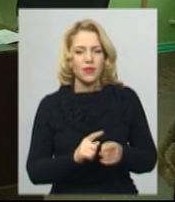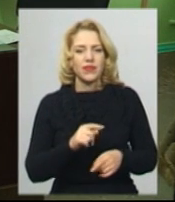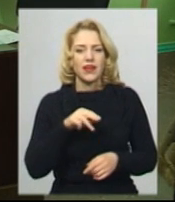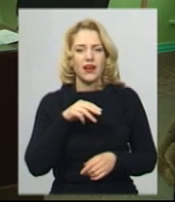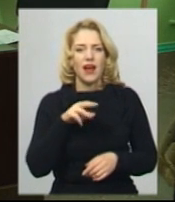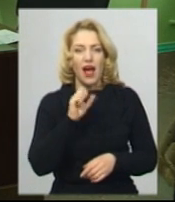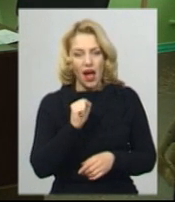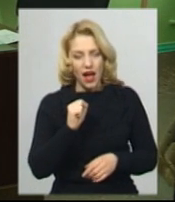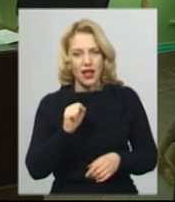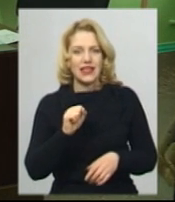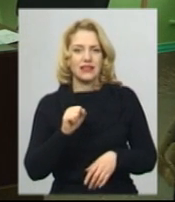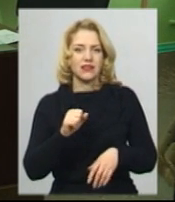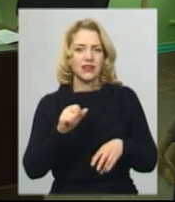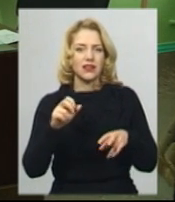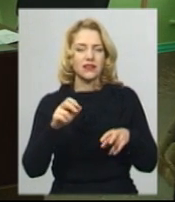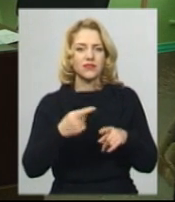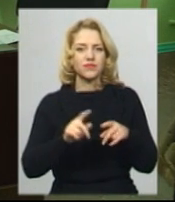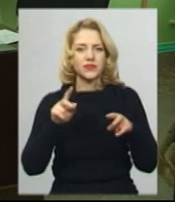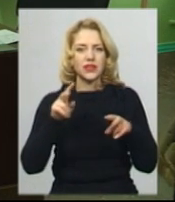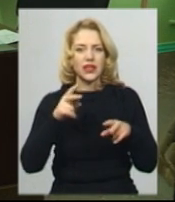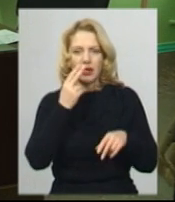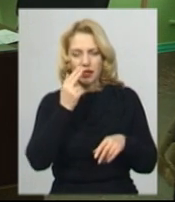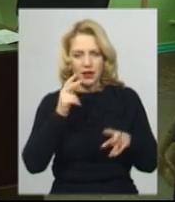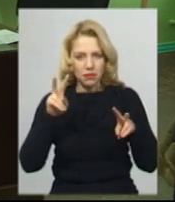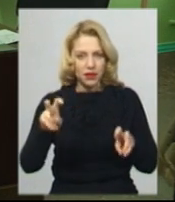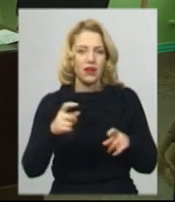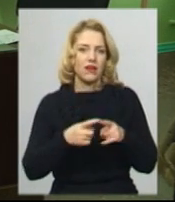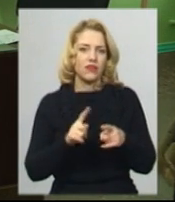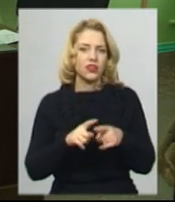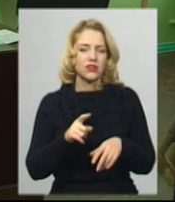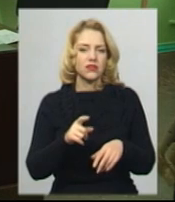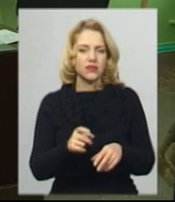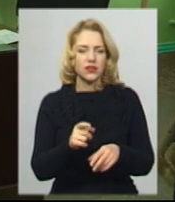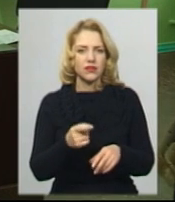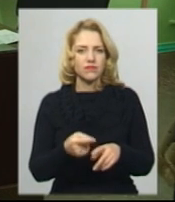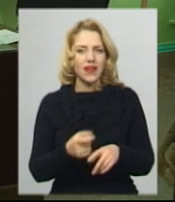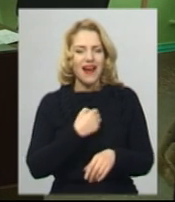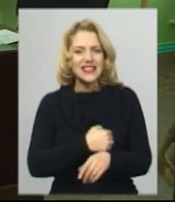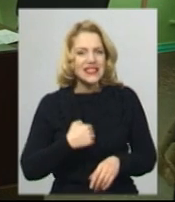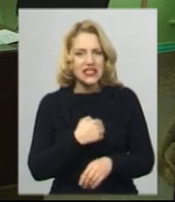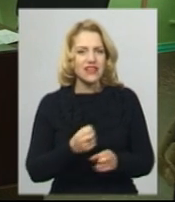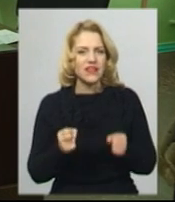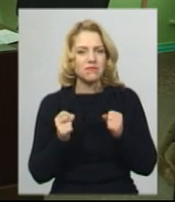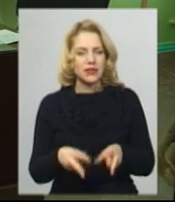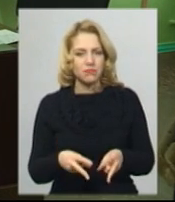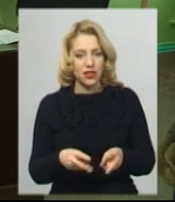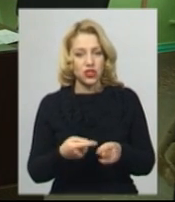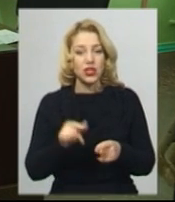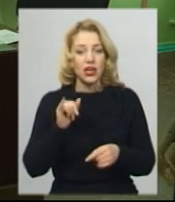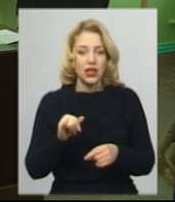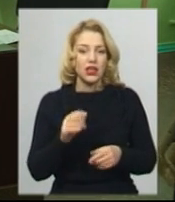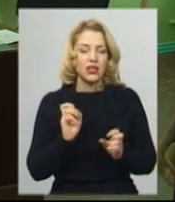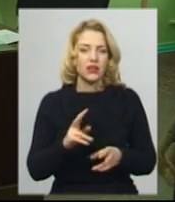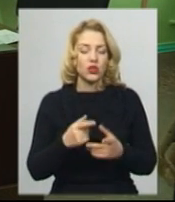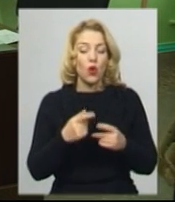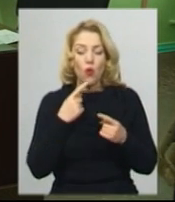завжди веде себе більш агресивно, і особливо небезпечний є субтип H1N1, тому що він, як і